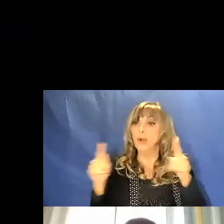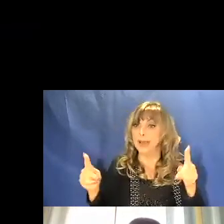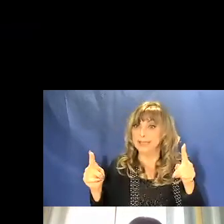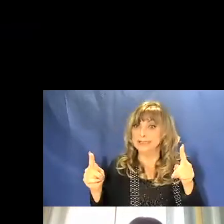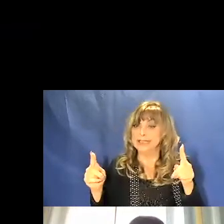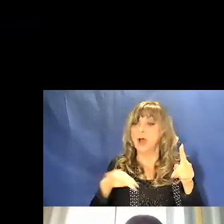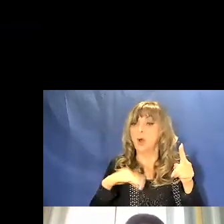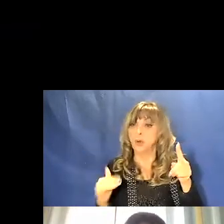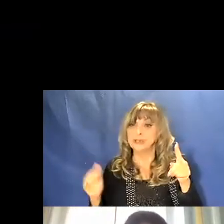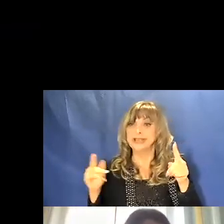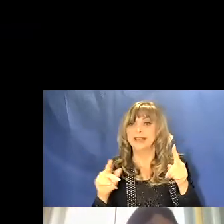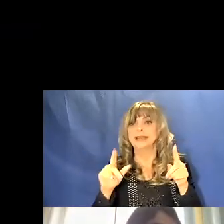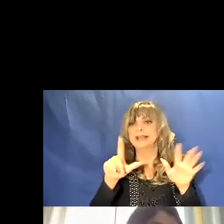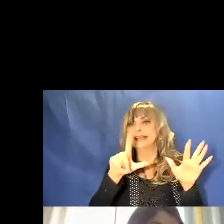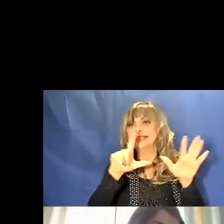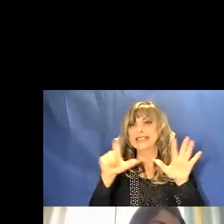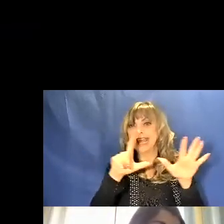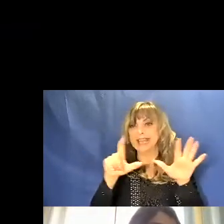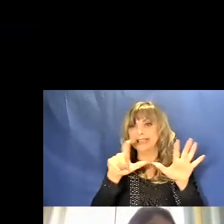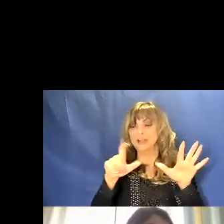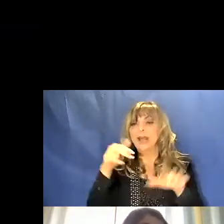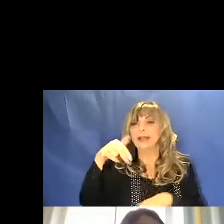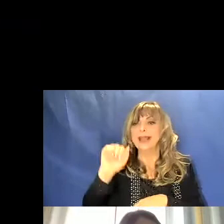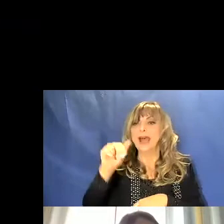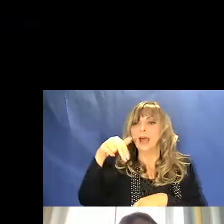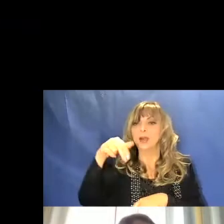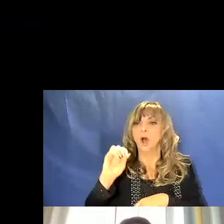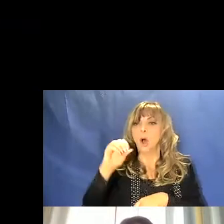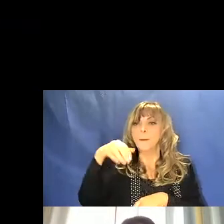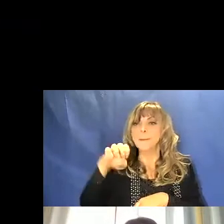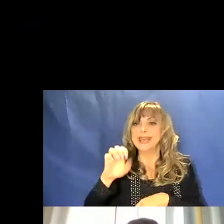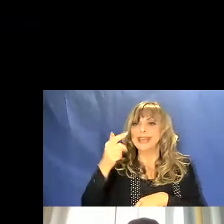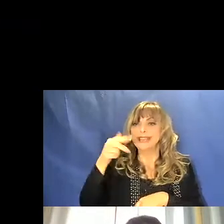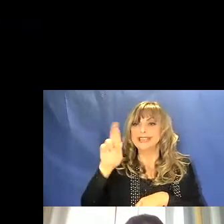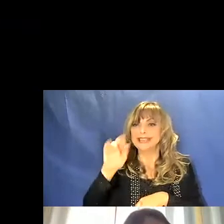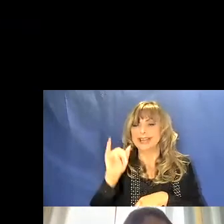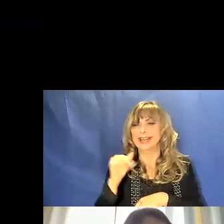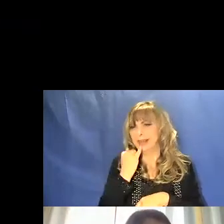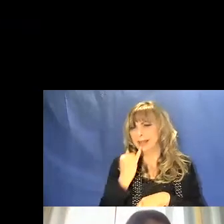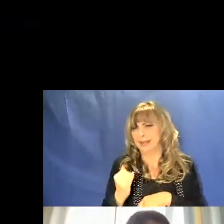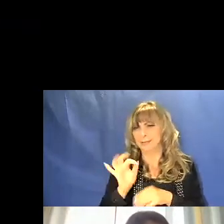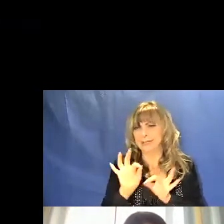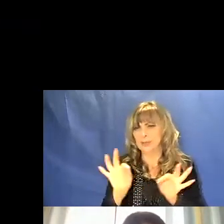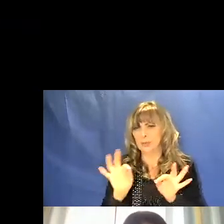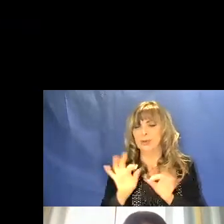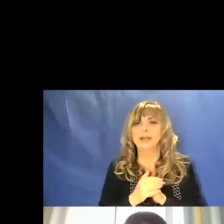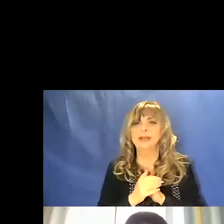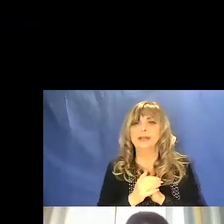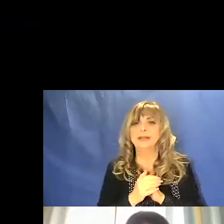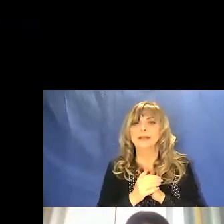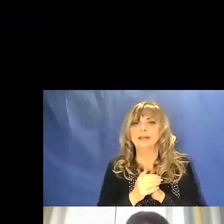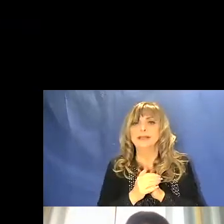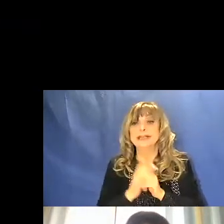'onda di 700 nanometri corrisponde al colore rosso. Se il lambda è sui